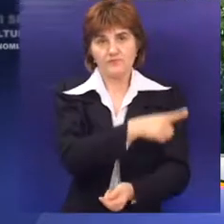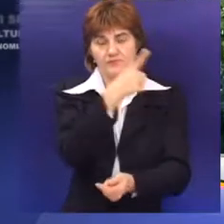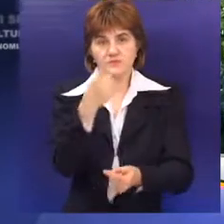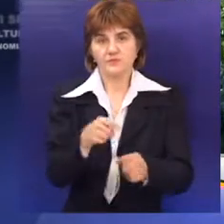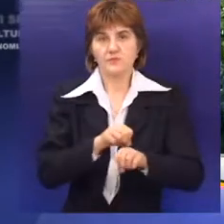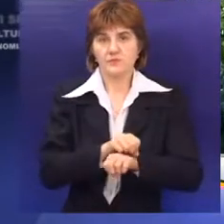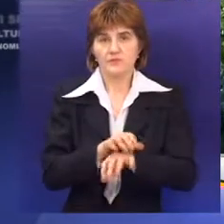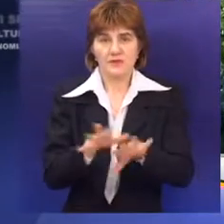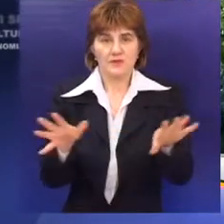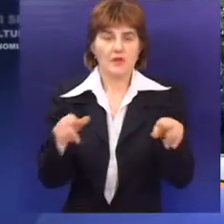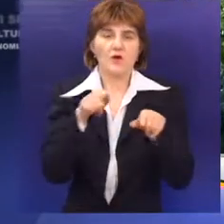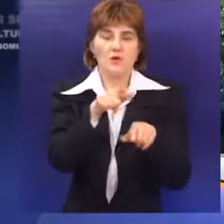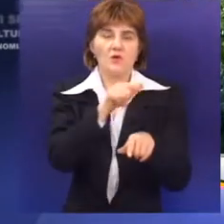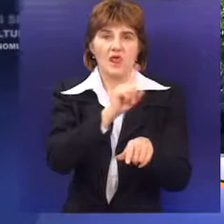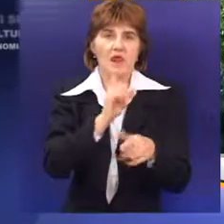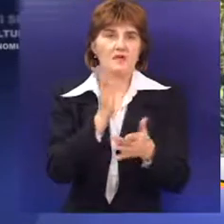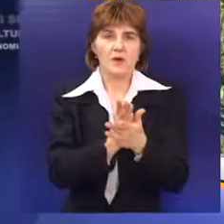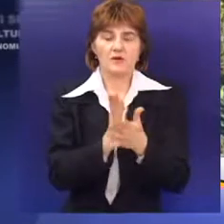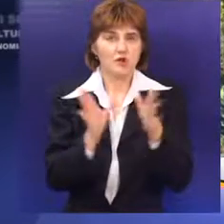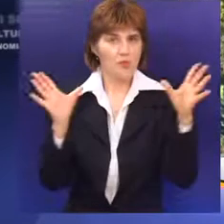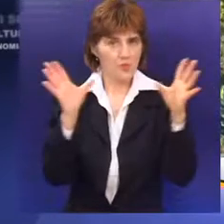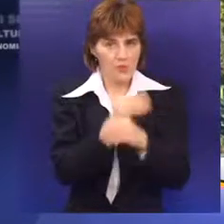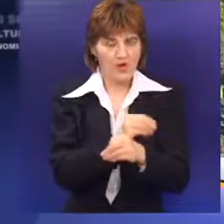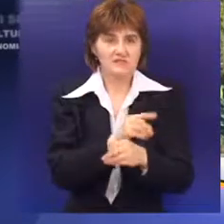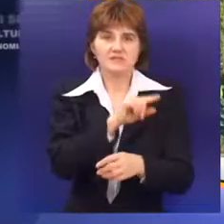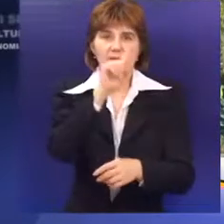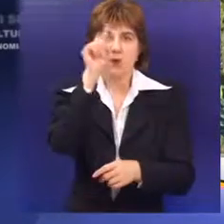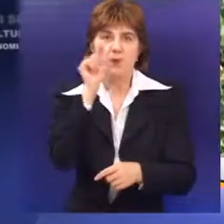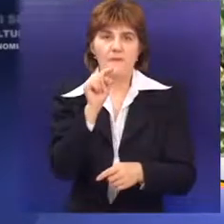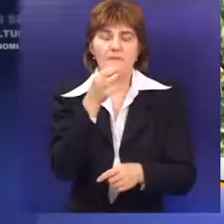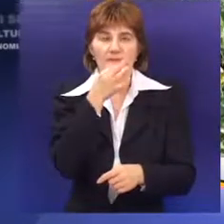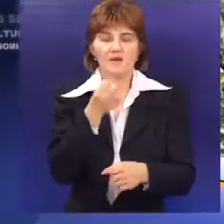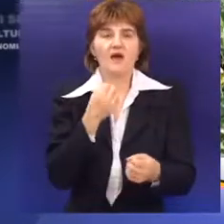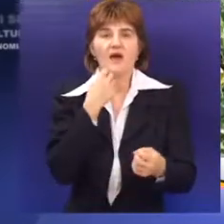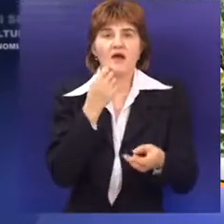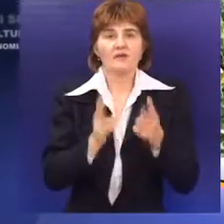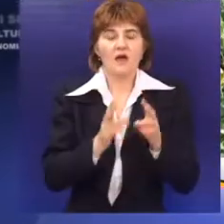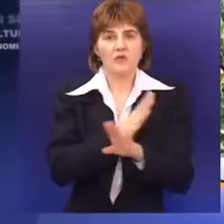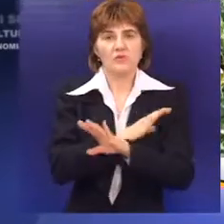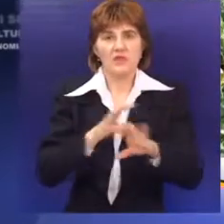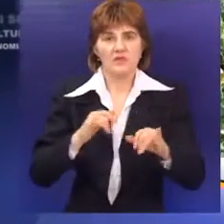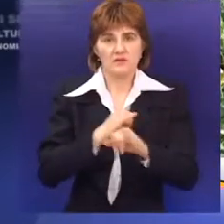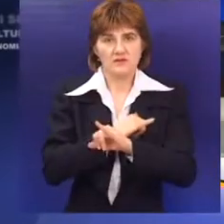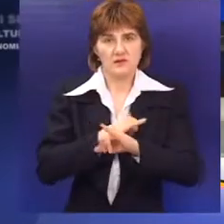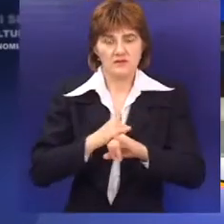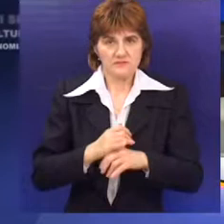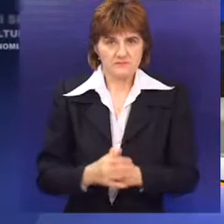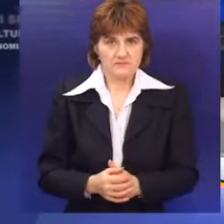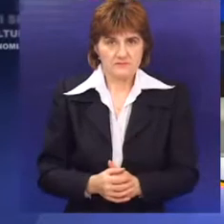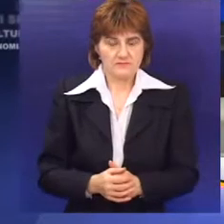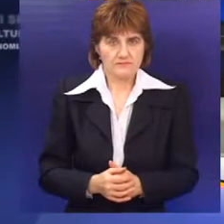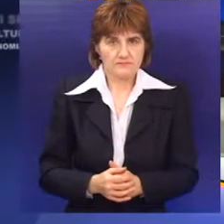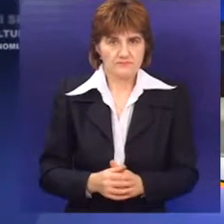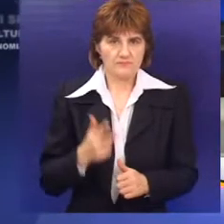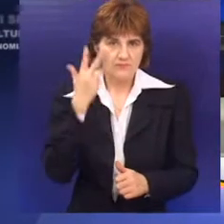toliko prisutna na ovim prostorima da se ona neće moći ugasiti, nego je pitanje samo koliko će dalje da se razvija. Za